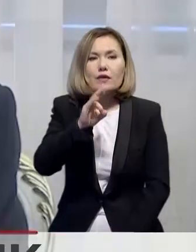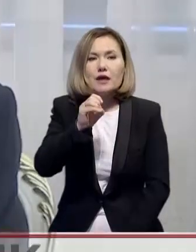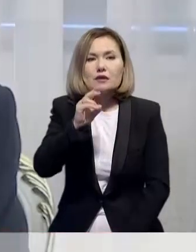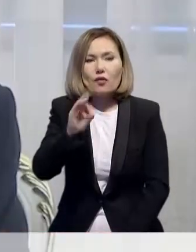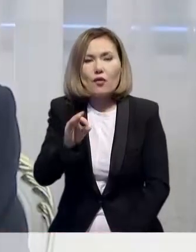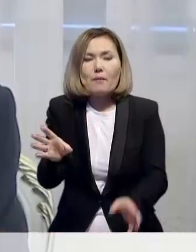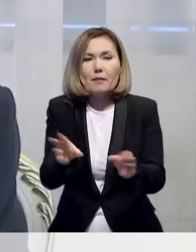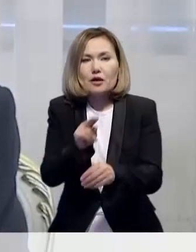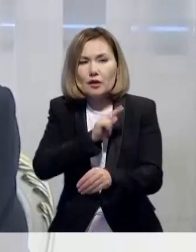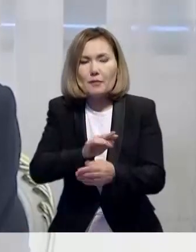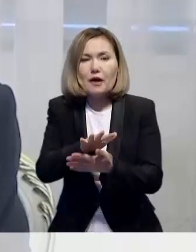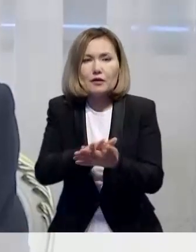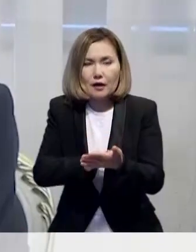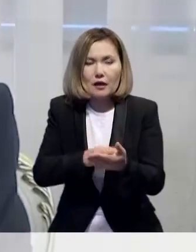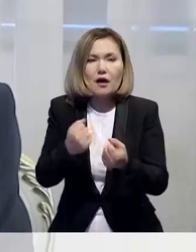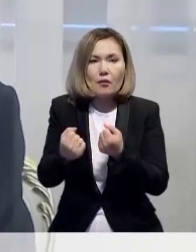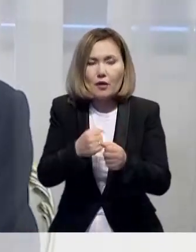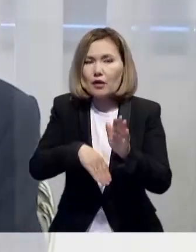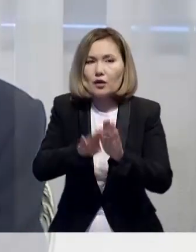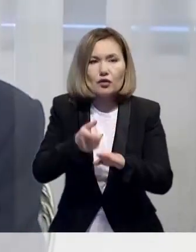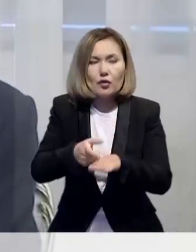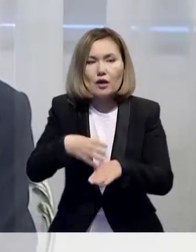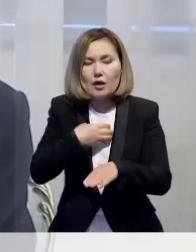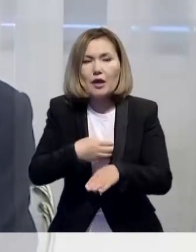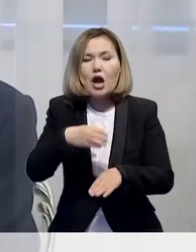тейімдің тұмақтастықты одан әрі дамыту үшін асаманызды.